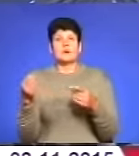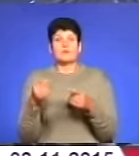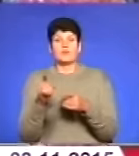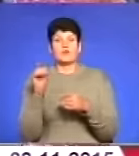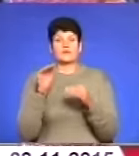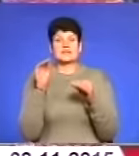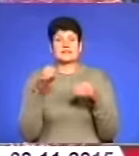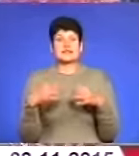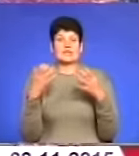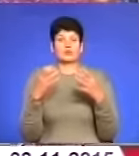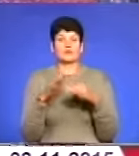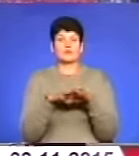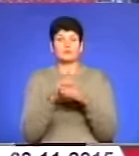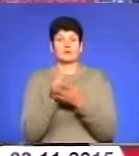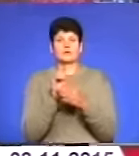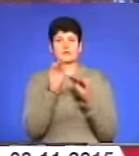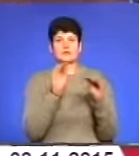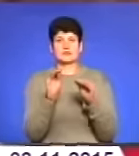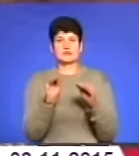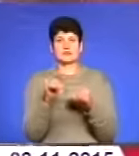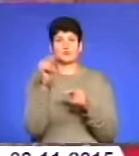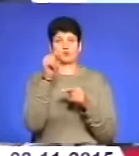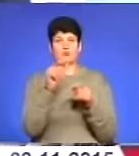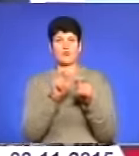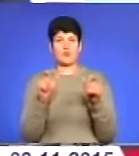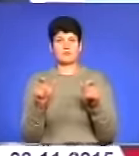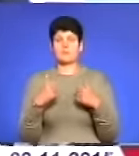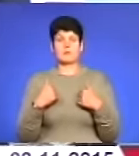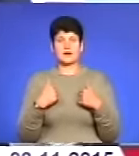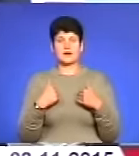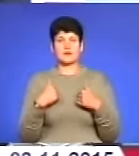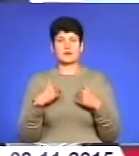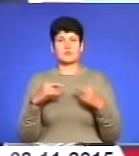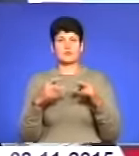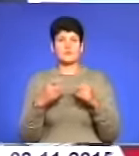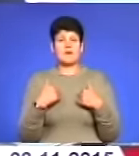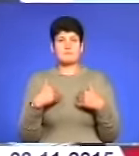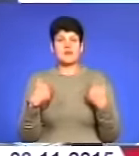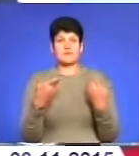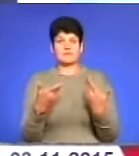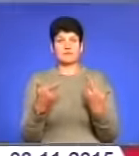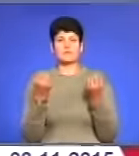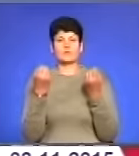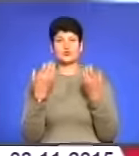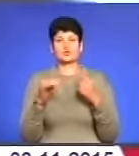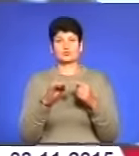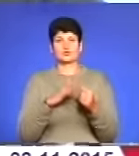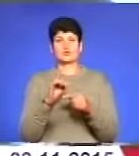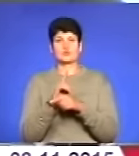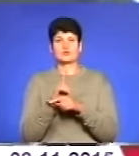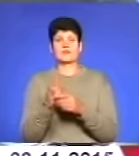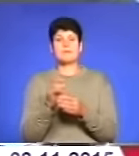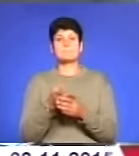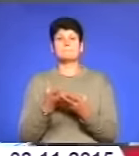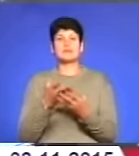розмістити у новому комплексі. Нам пропонували, ми наоборот, просто щоб була нормалізована, нормальна плата,